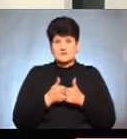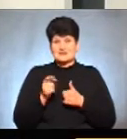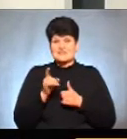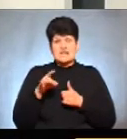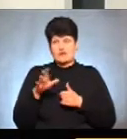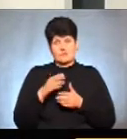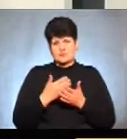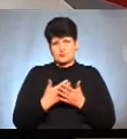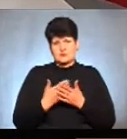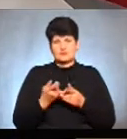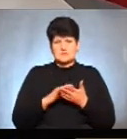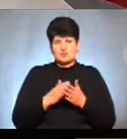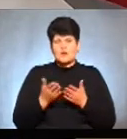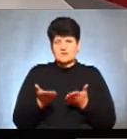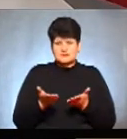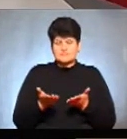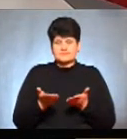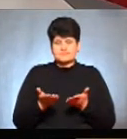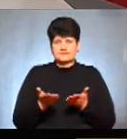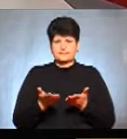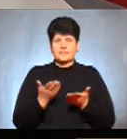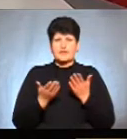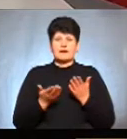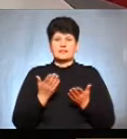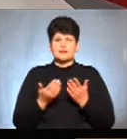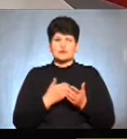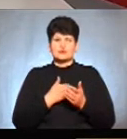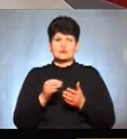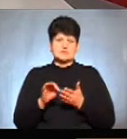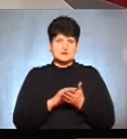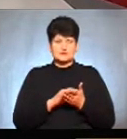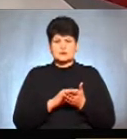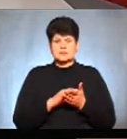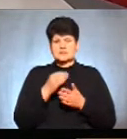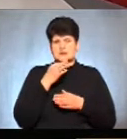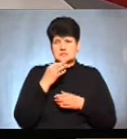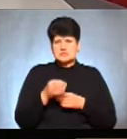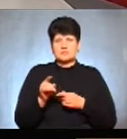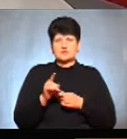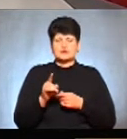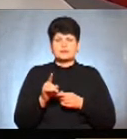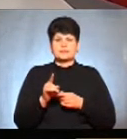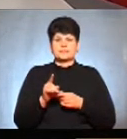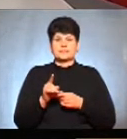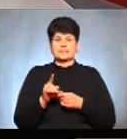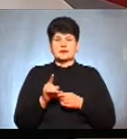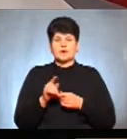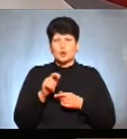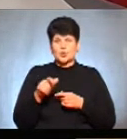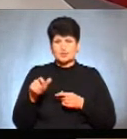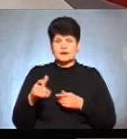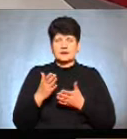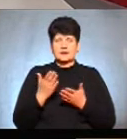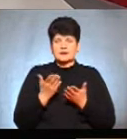зразками, тут ситуація. Але хочу відразу перейти, яким чином, скажімо, убезпечитися від цього. Все-таки люди, яким